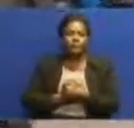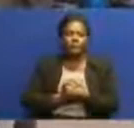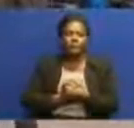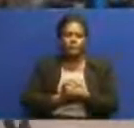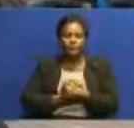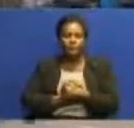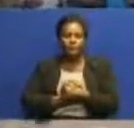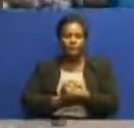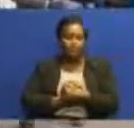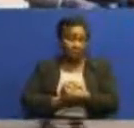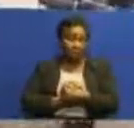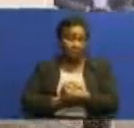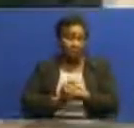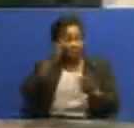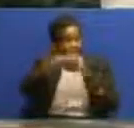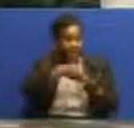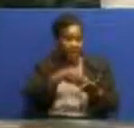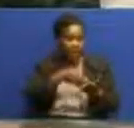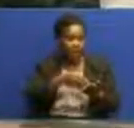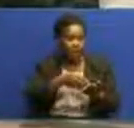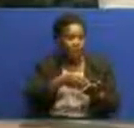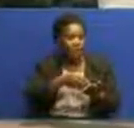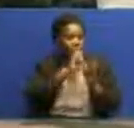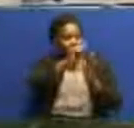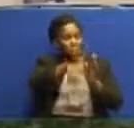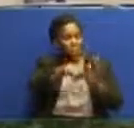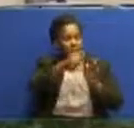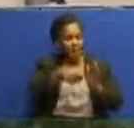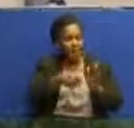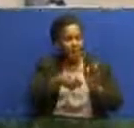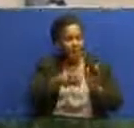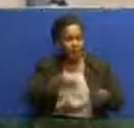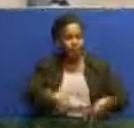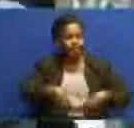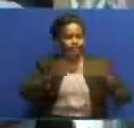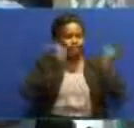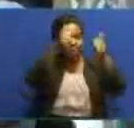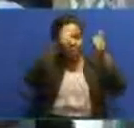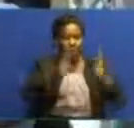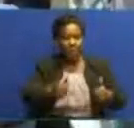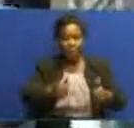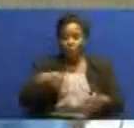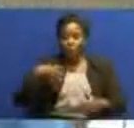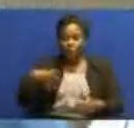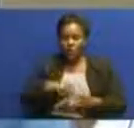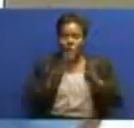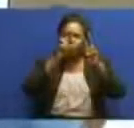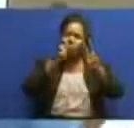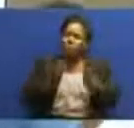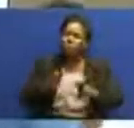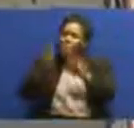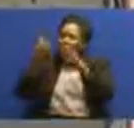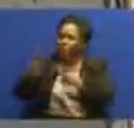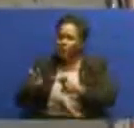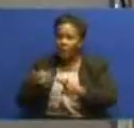akiwa katika anyola mitambe ya kurushia matangazo ya tbc katika mkua singida na viunga vyake waziri mwakimbe amekagwa mitambo na kupata tarifa kupungua kwa tendaji kazo